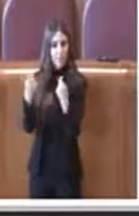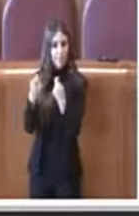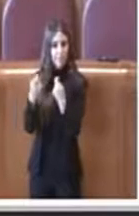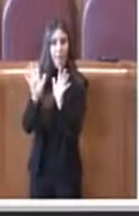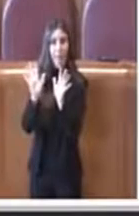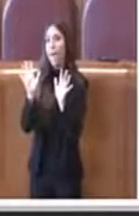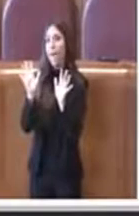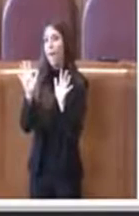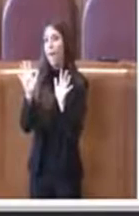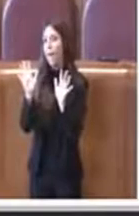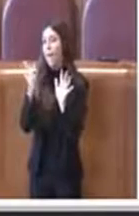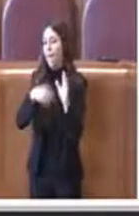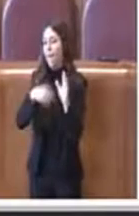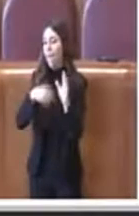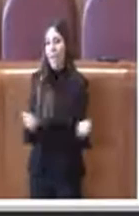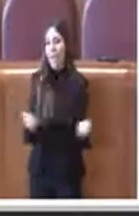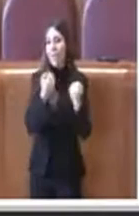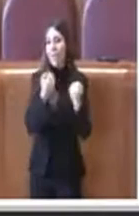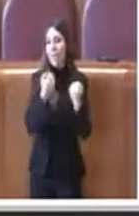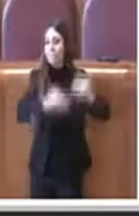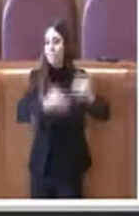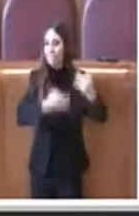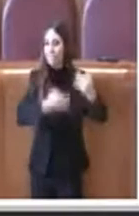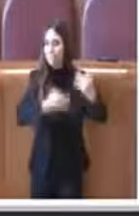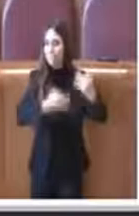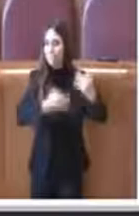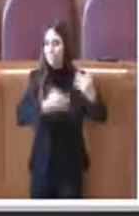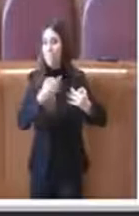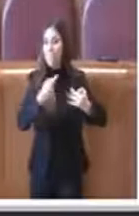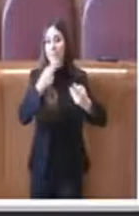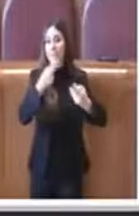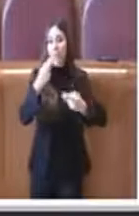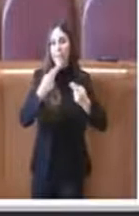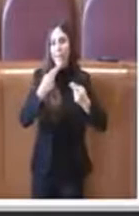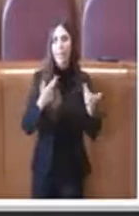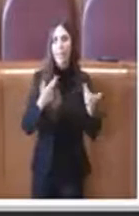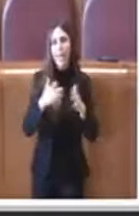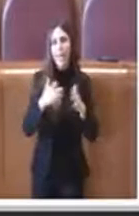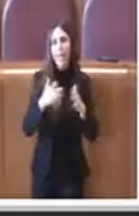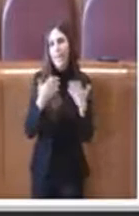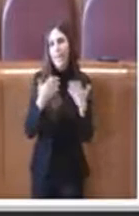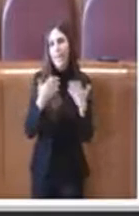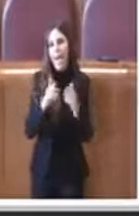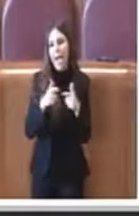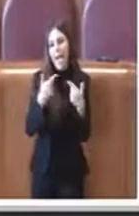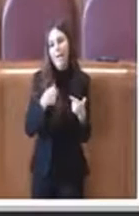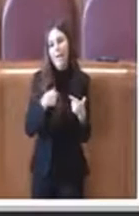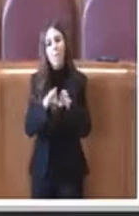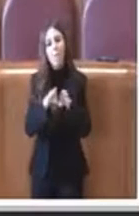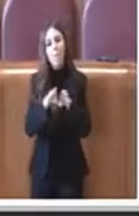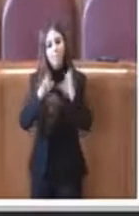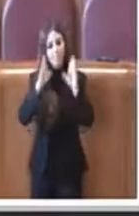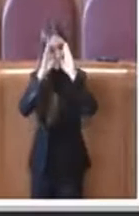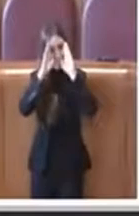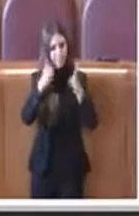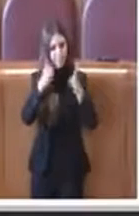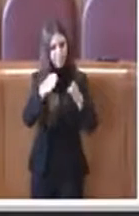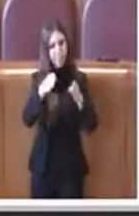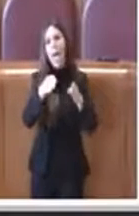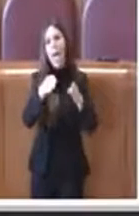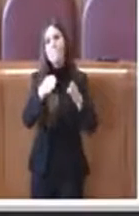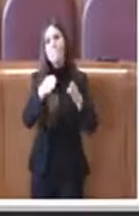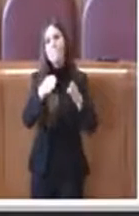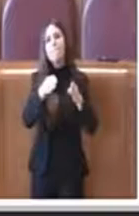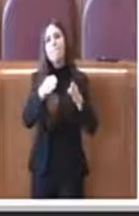anche l'attività della magistratura su questi milanci ha fatto sì sicuramente che si mettesse un'attenzione 100 volte